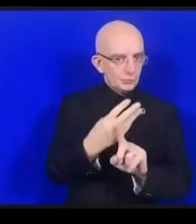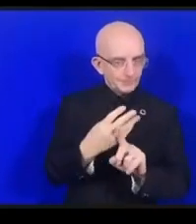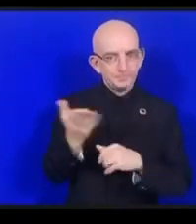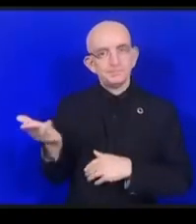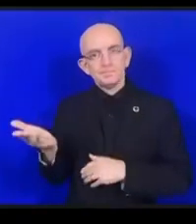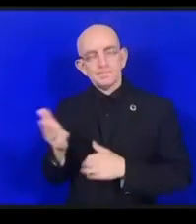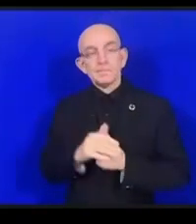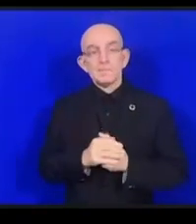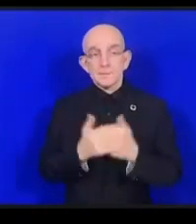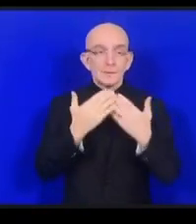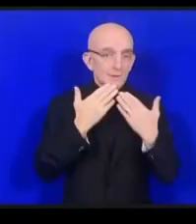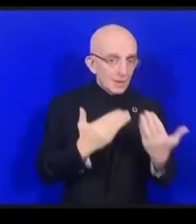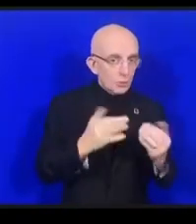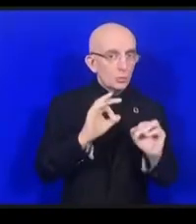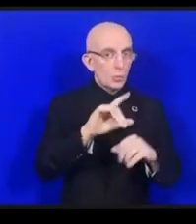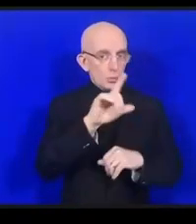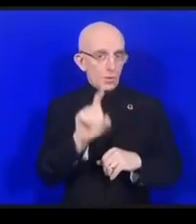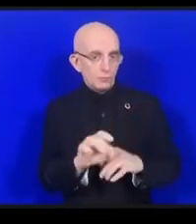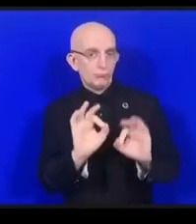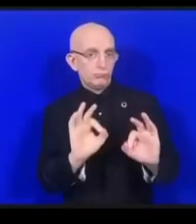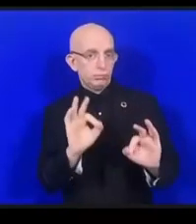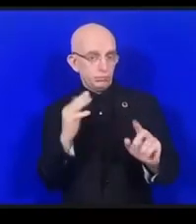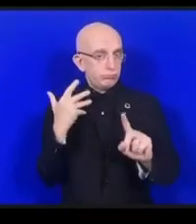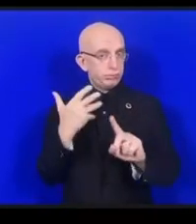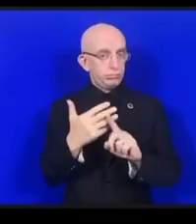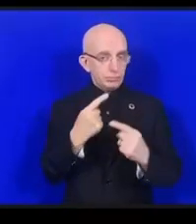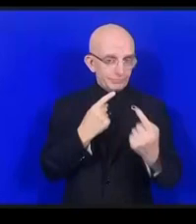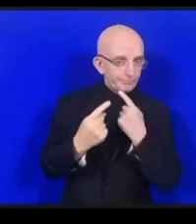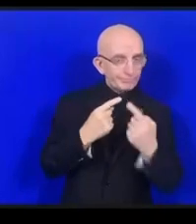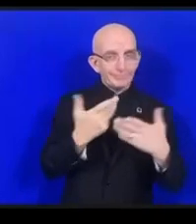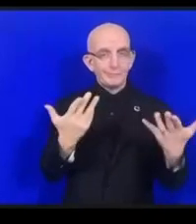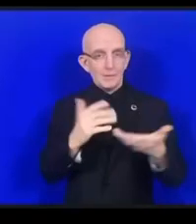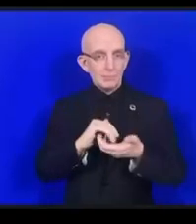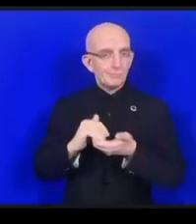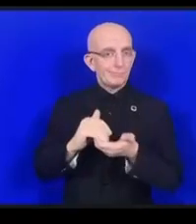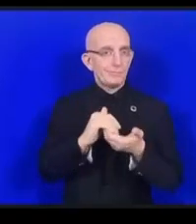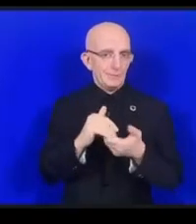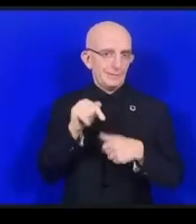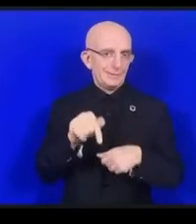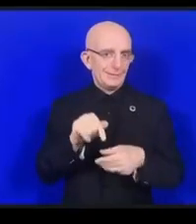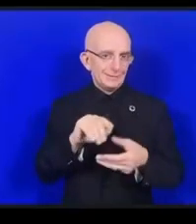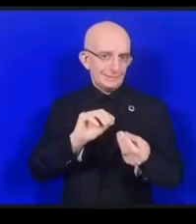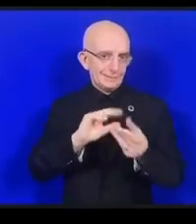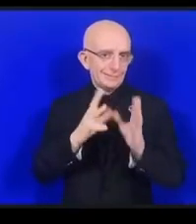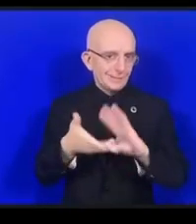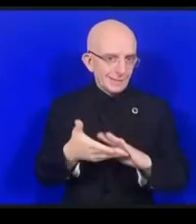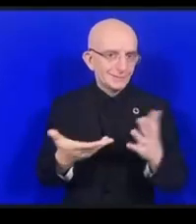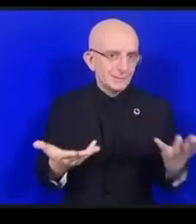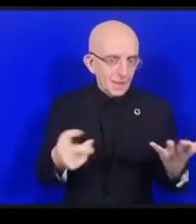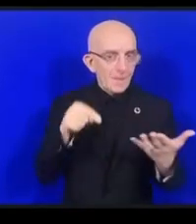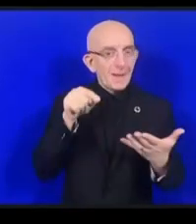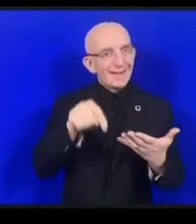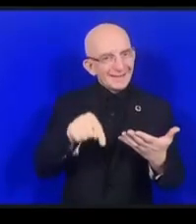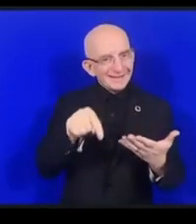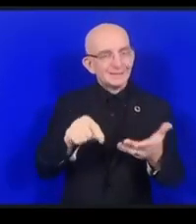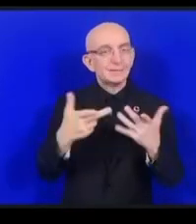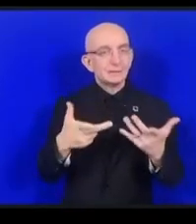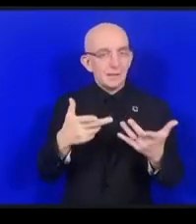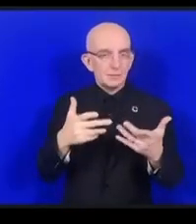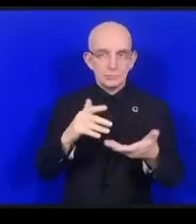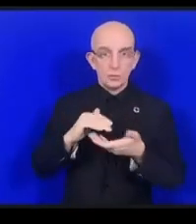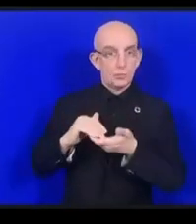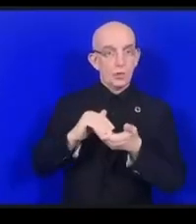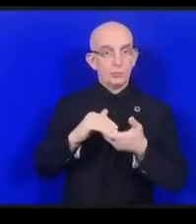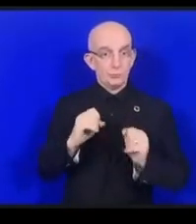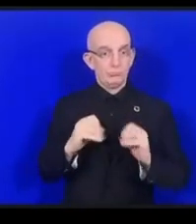シディションが始まった時その時はまだ今のように全てが指揮出すな時代ではなかったんです将